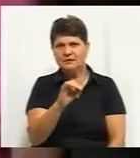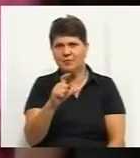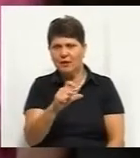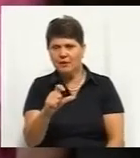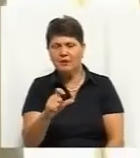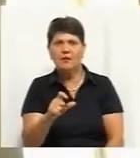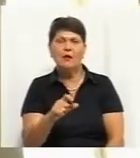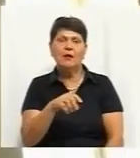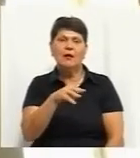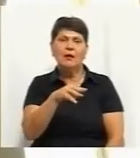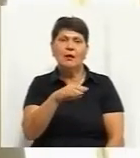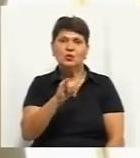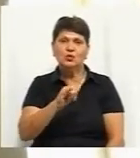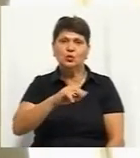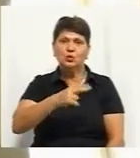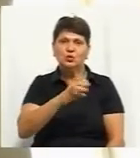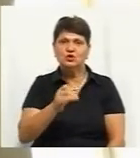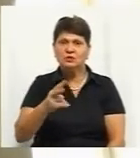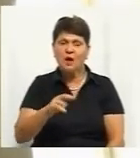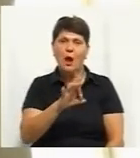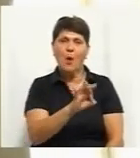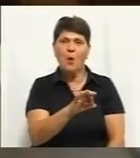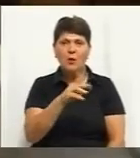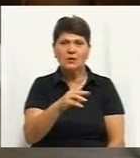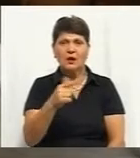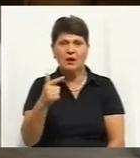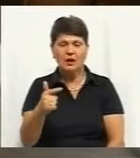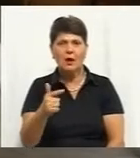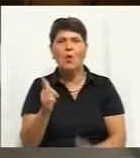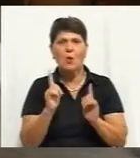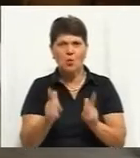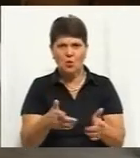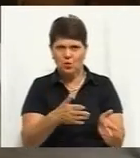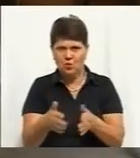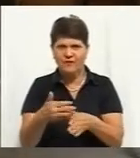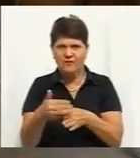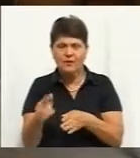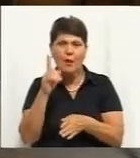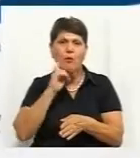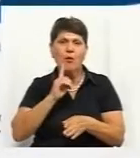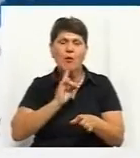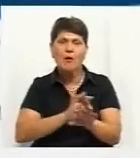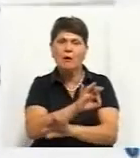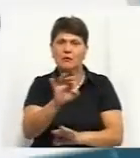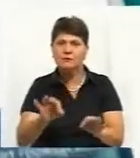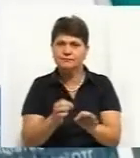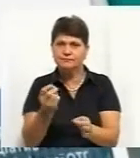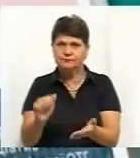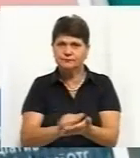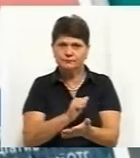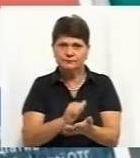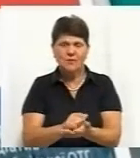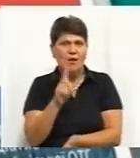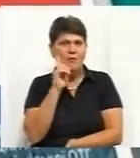ОТГ зможе лише після виготовлення проєктно-кошторисної документації. Поки такої немає, додає Безбах. Допомогти взялася